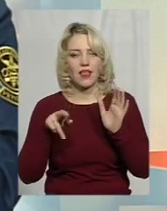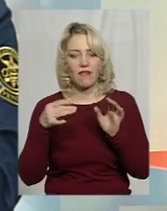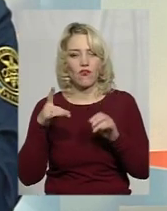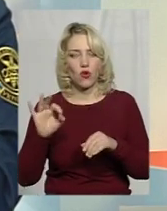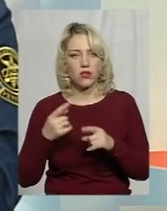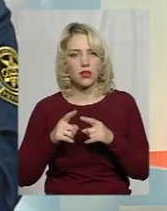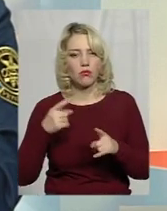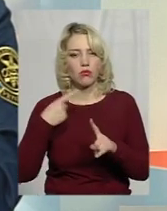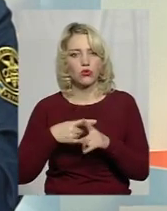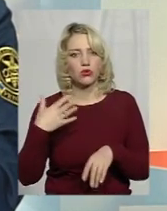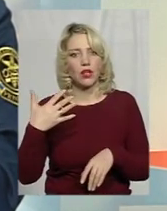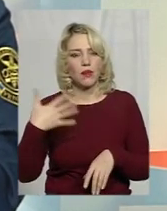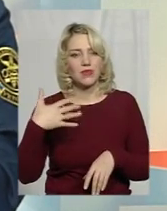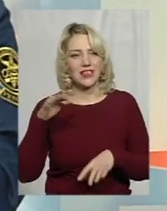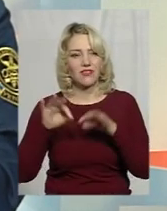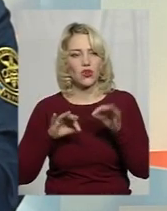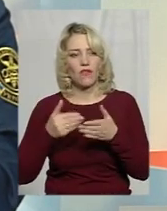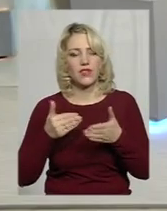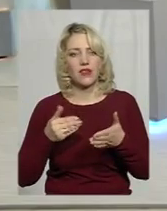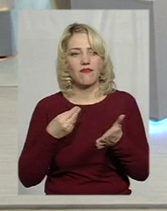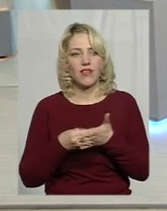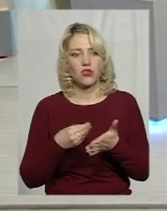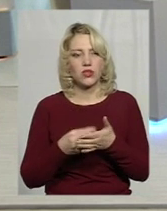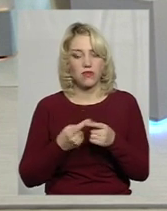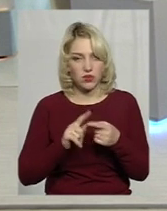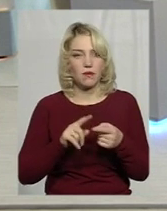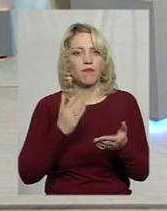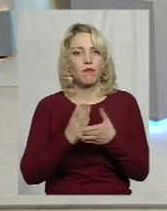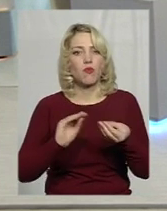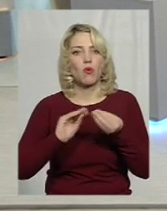50% від вартості транспортного засобу. От і вся проблема.